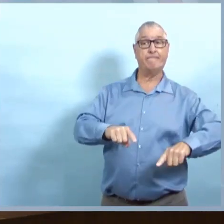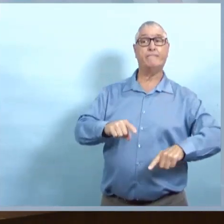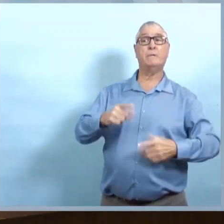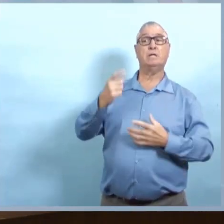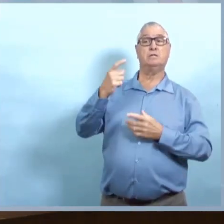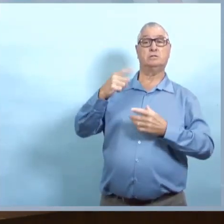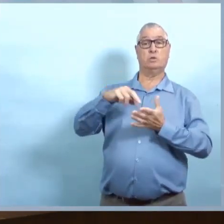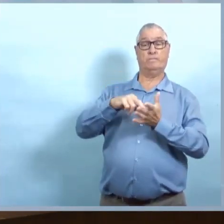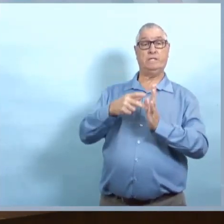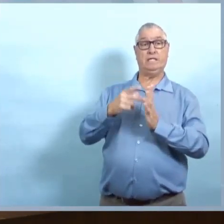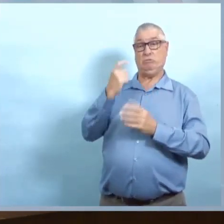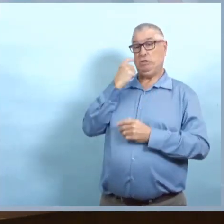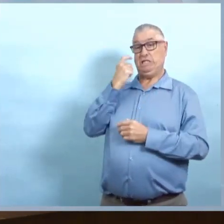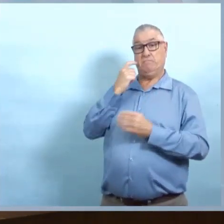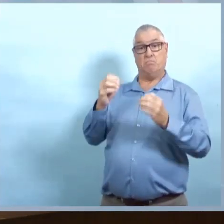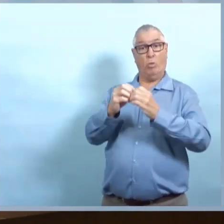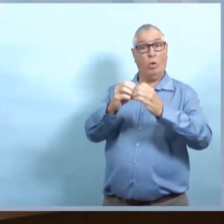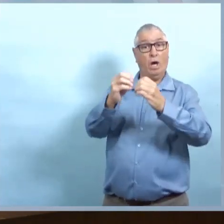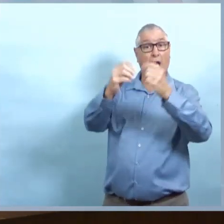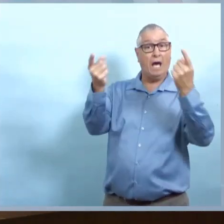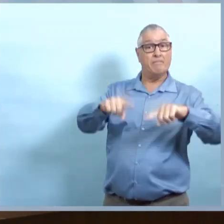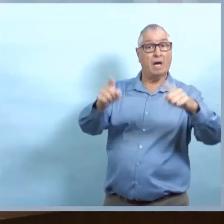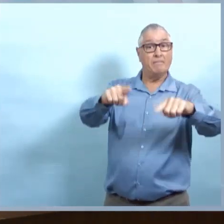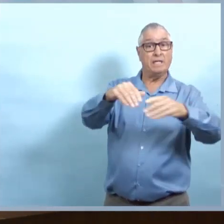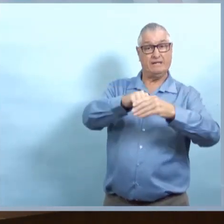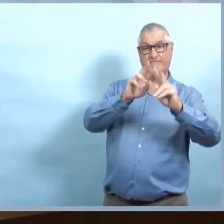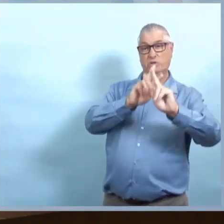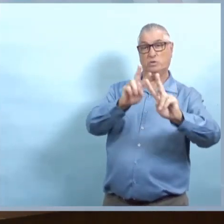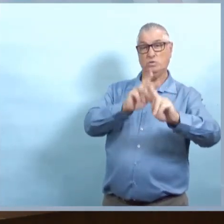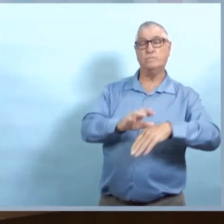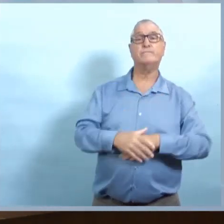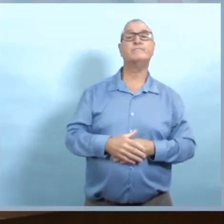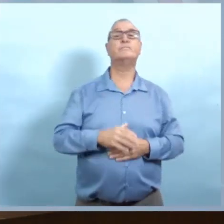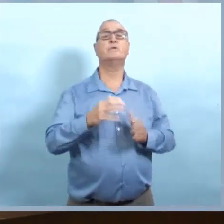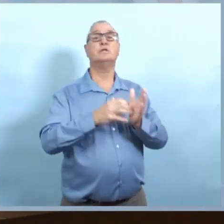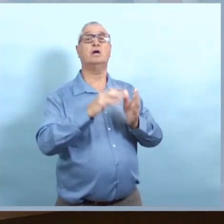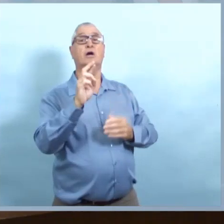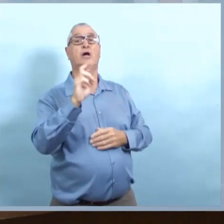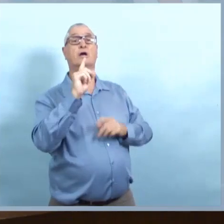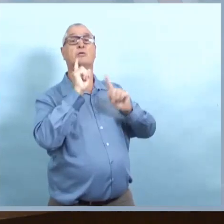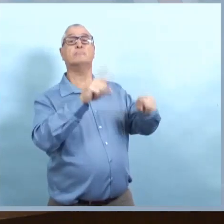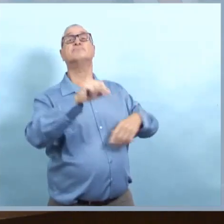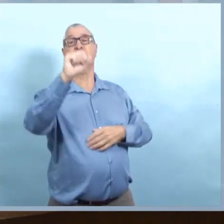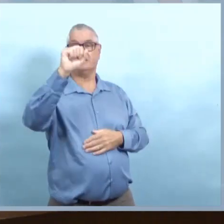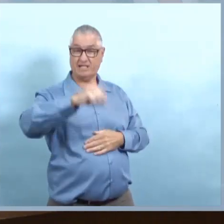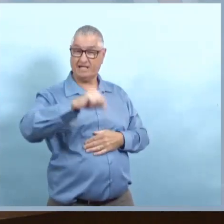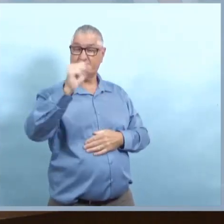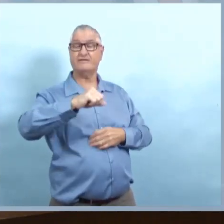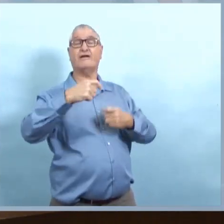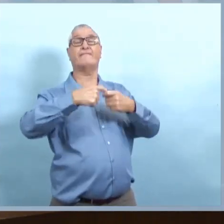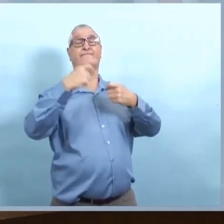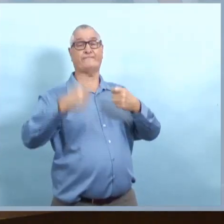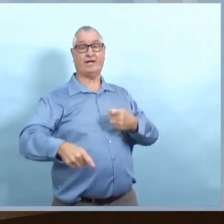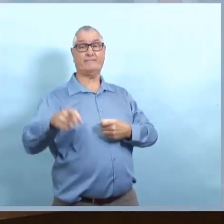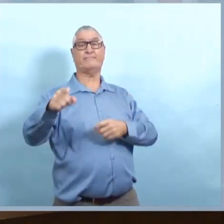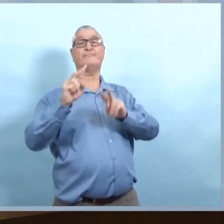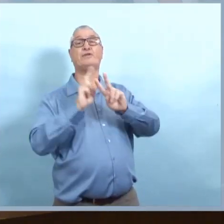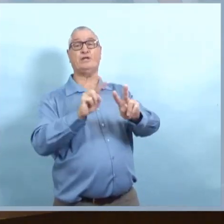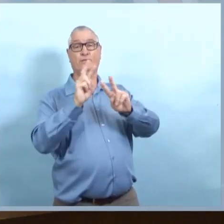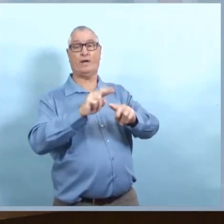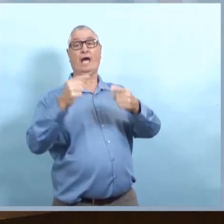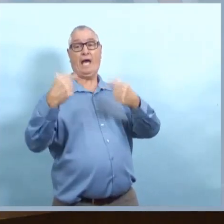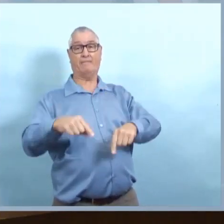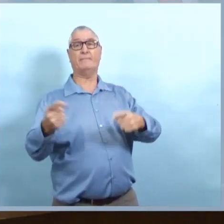des restrictions assez serrées sur cela pendant toute la pandémie. Et je sais que plus tôt dans la pandémie, il y eu un service